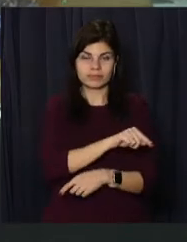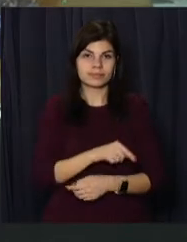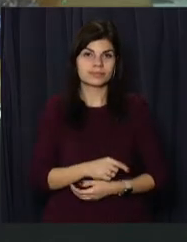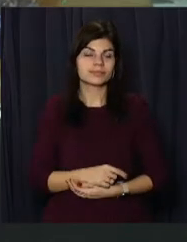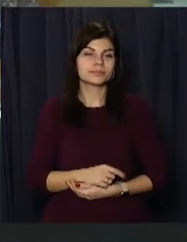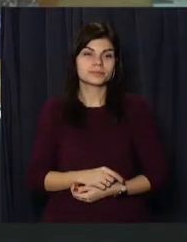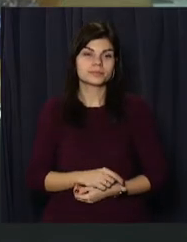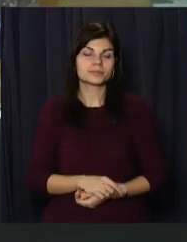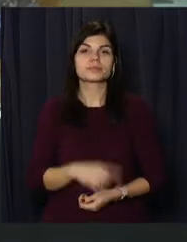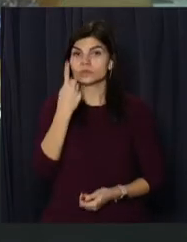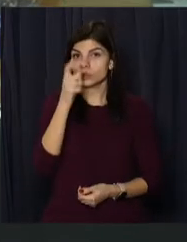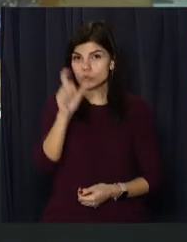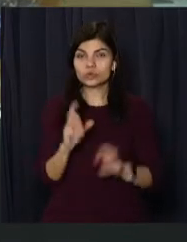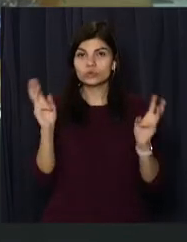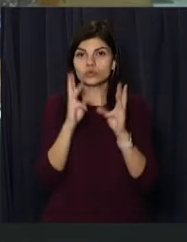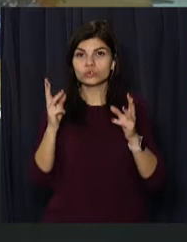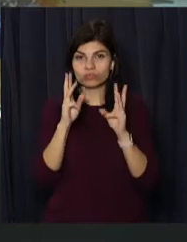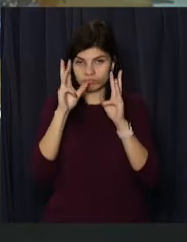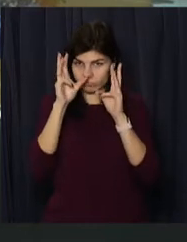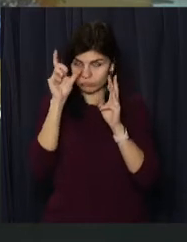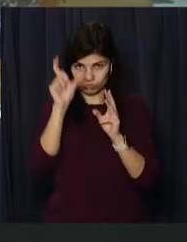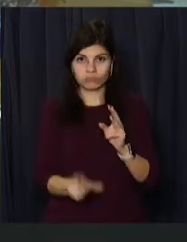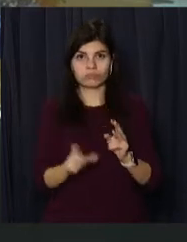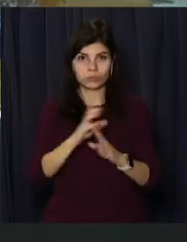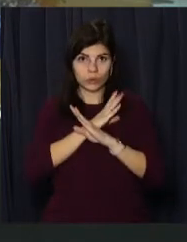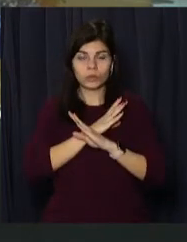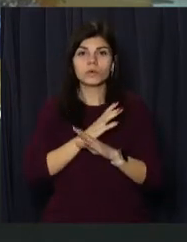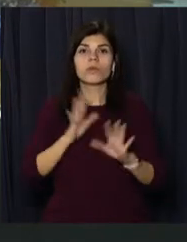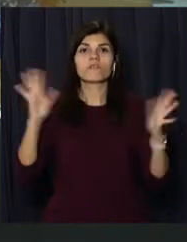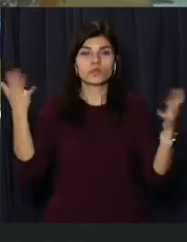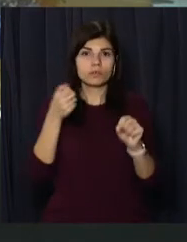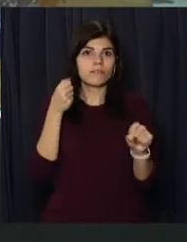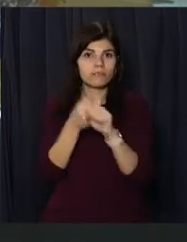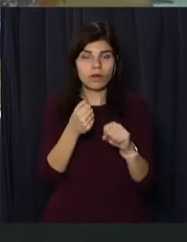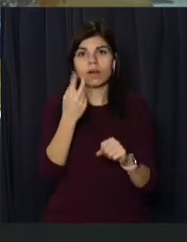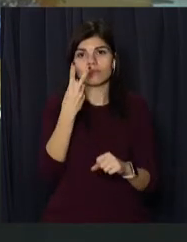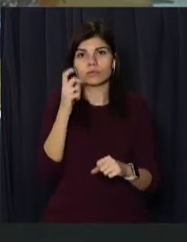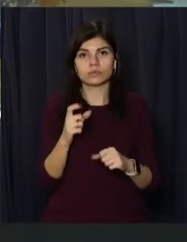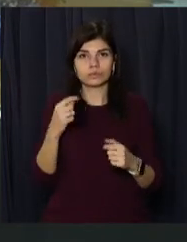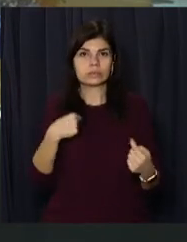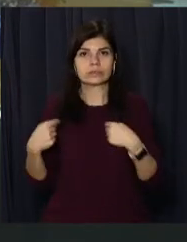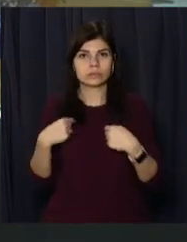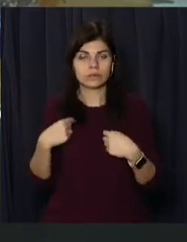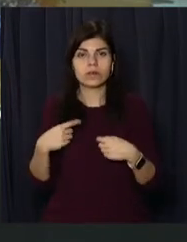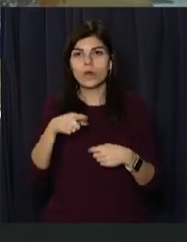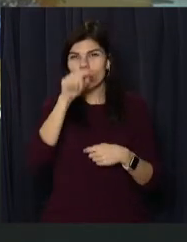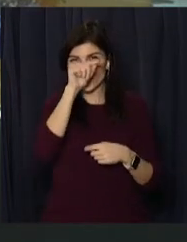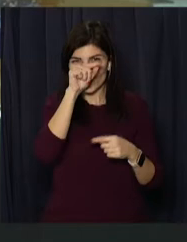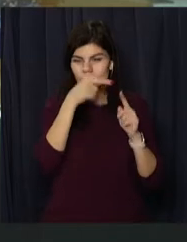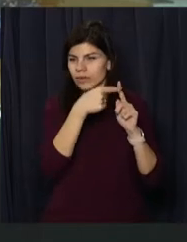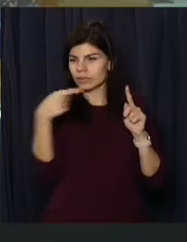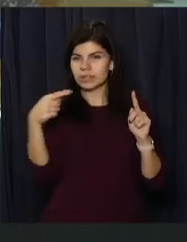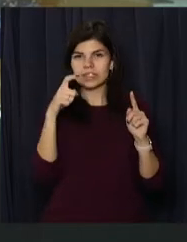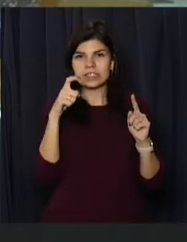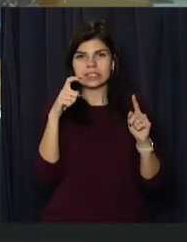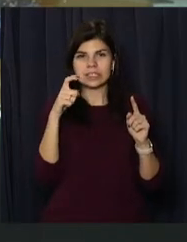Одна людина згоріла живцем, двоє отримали травми. Смертельна автотроща сталася на автошляху Знам'янка-Луганське-Зварине о